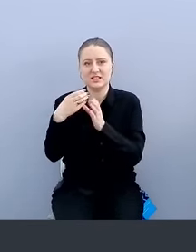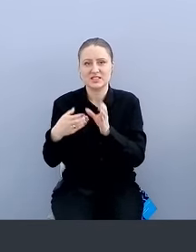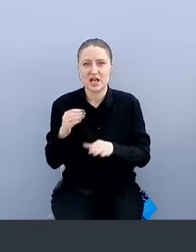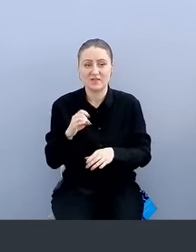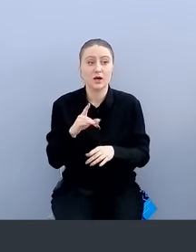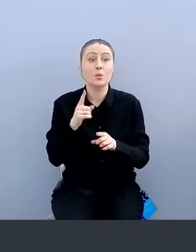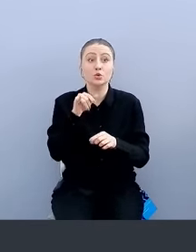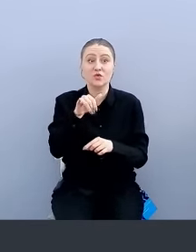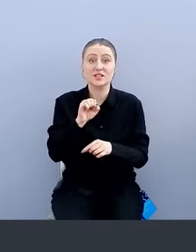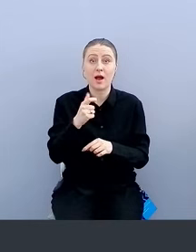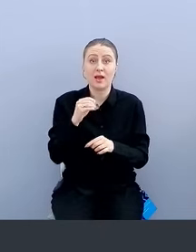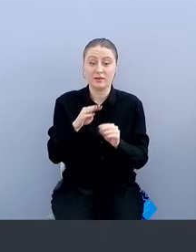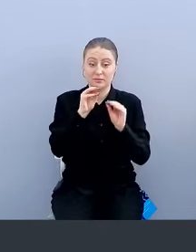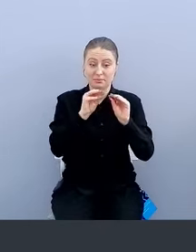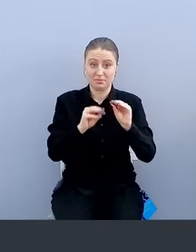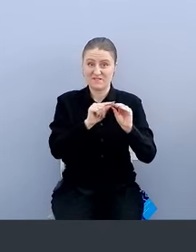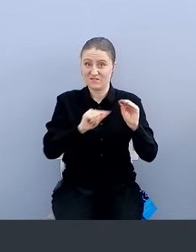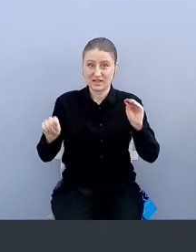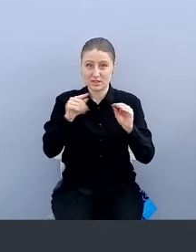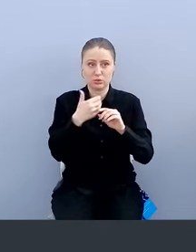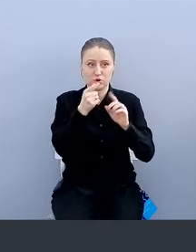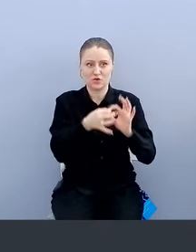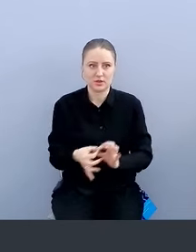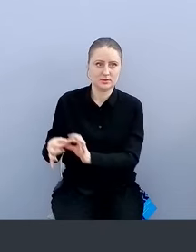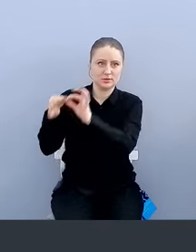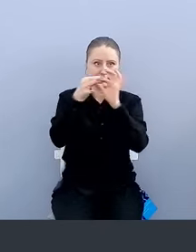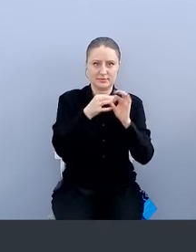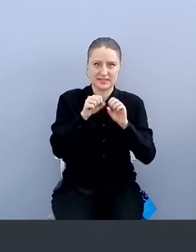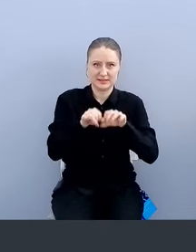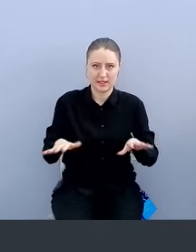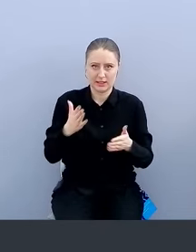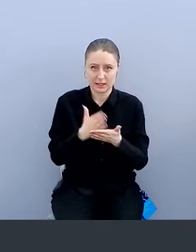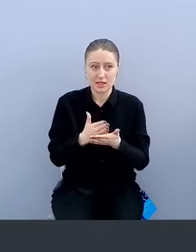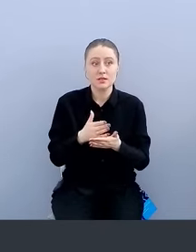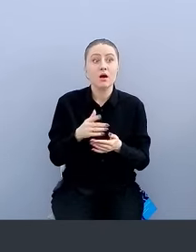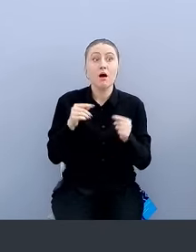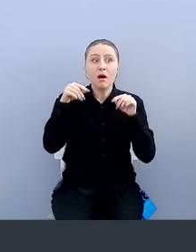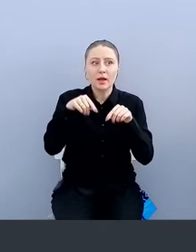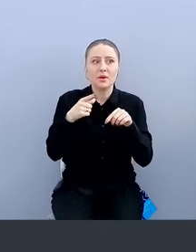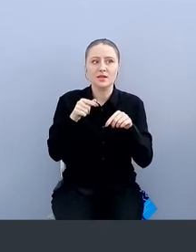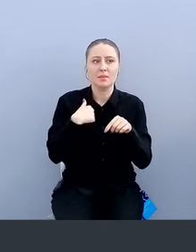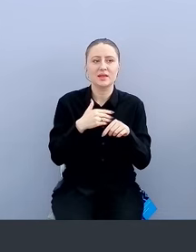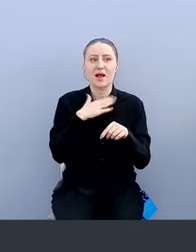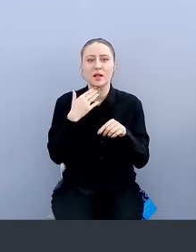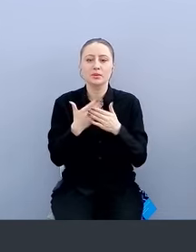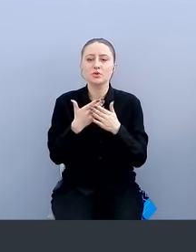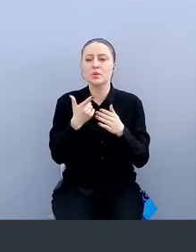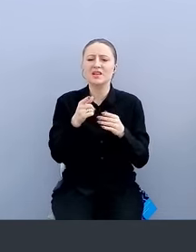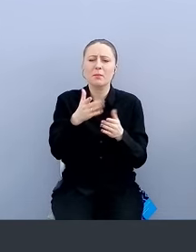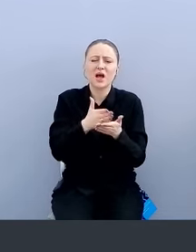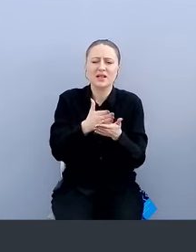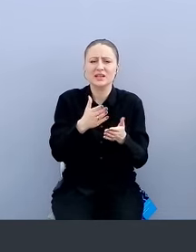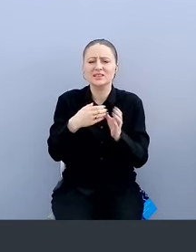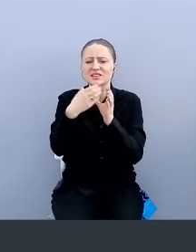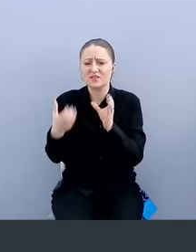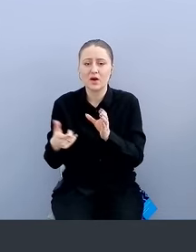везде агенты, у вас фактически такая оверлейная сеть создается, в рамках которой, где мы не хотели ваши серваки, они будут под Zeratrust.